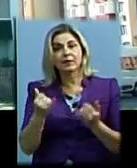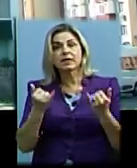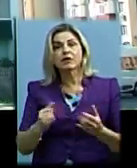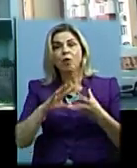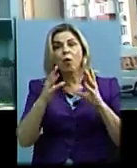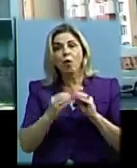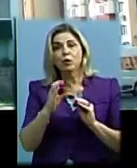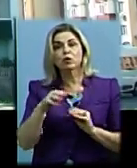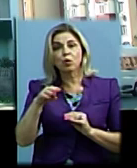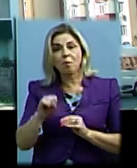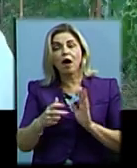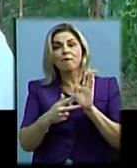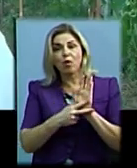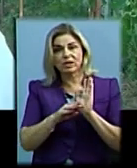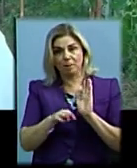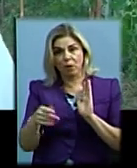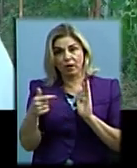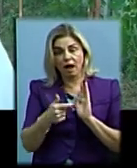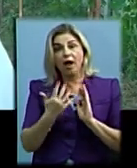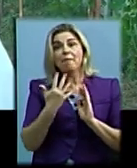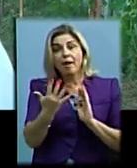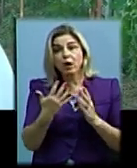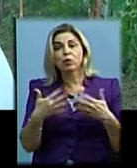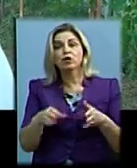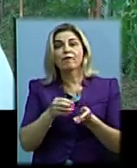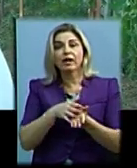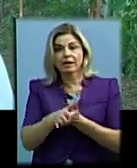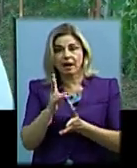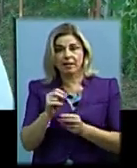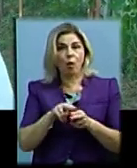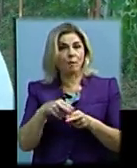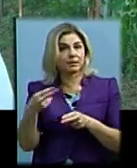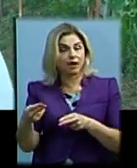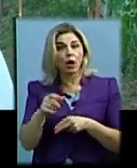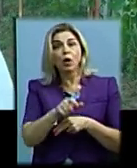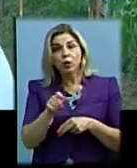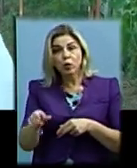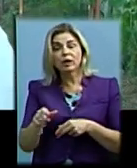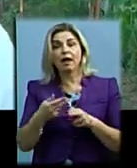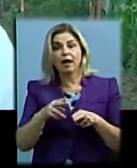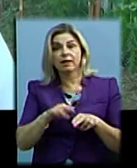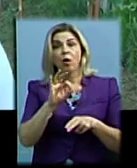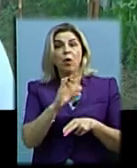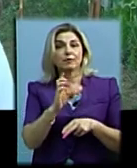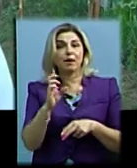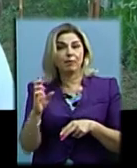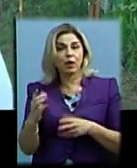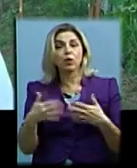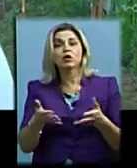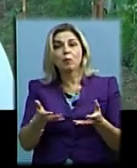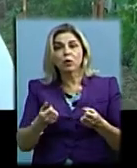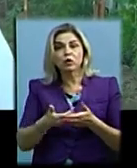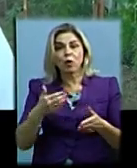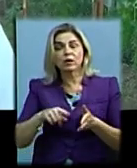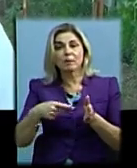складає 8 мільйонів гривень, п'ять з яких вже витрачена на компенсацію. Тобто люди, зокрема це ОСББ, отримали від міста